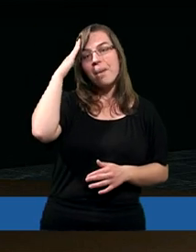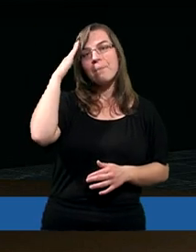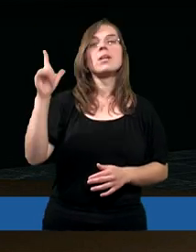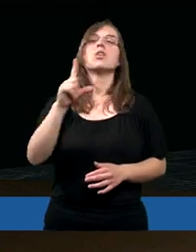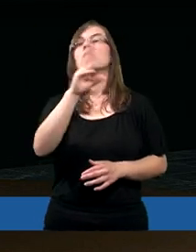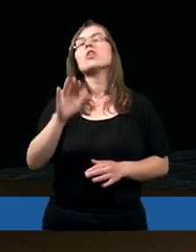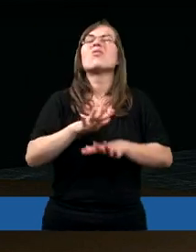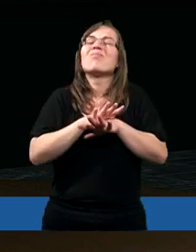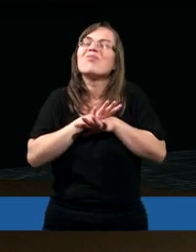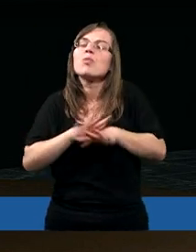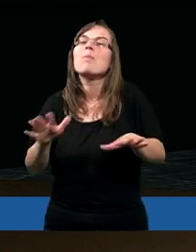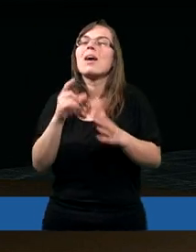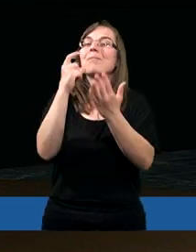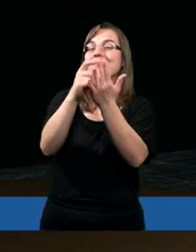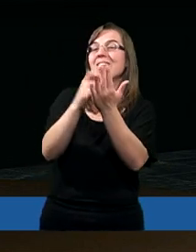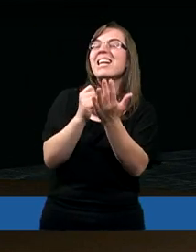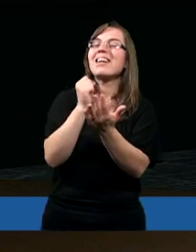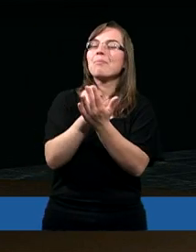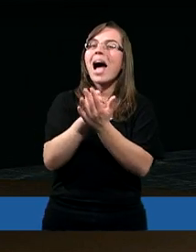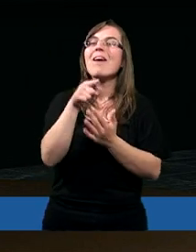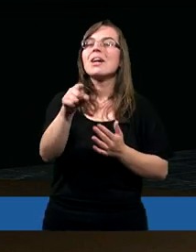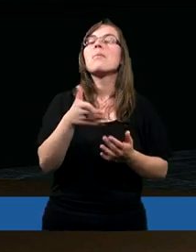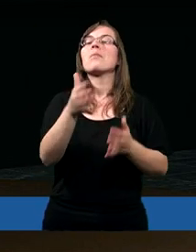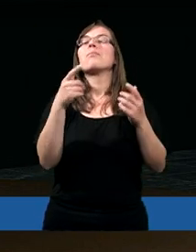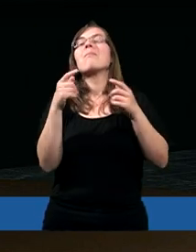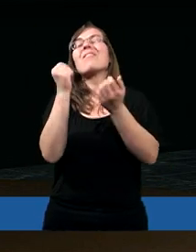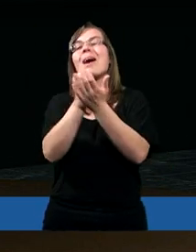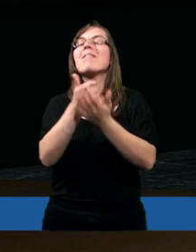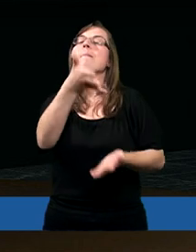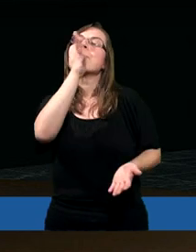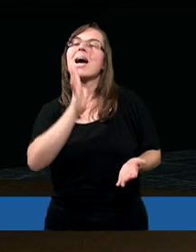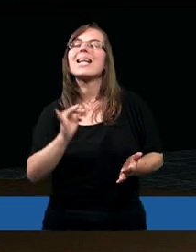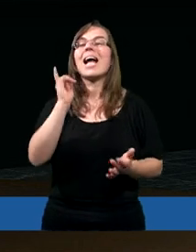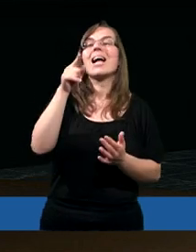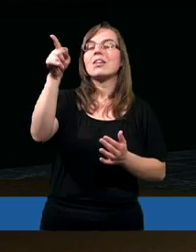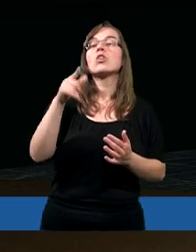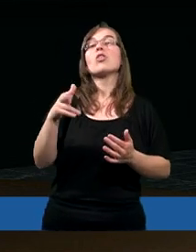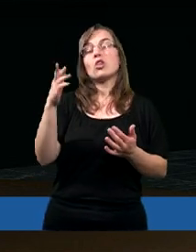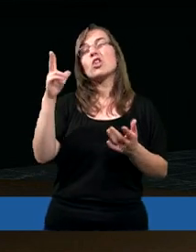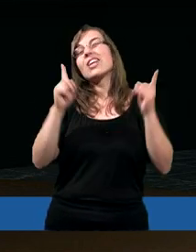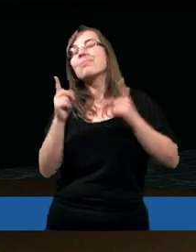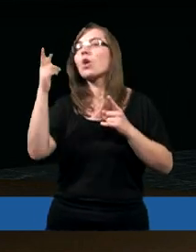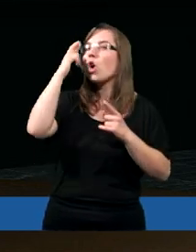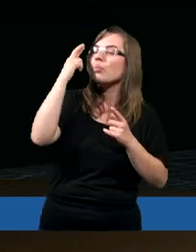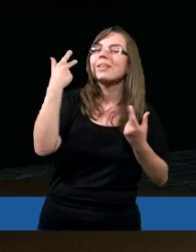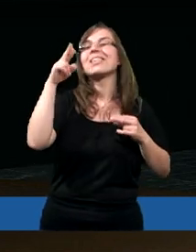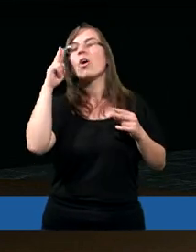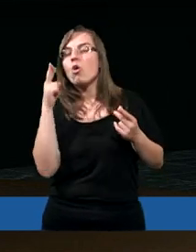że zupełnie w kontekście Jezusa, w kontekście Mesjasza nie tak go rozumieli.